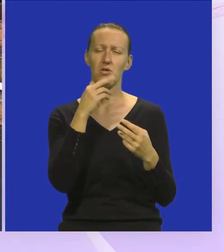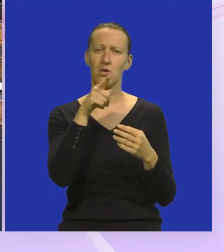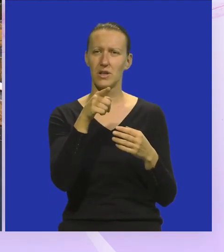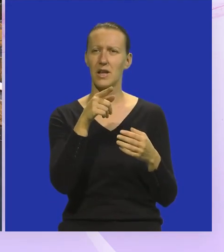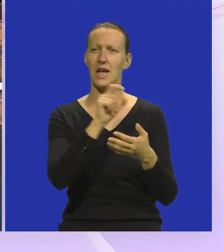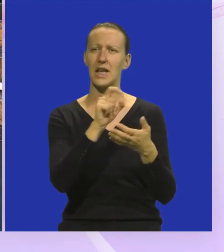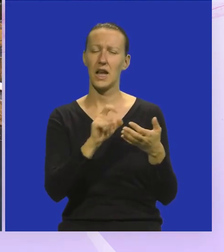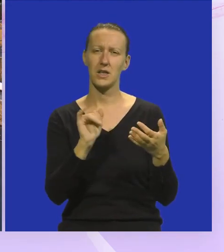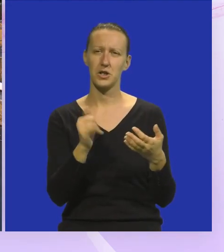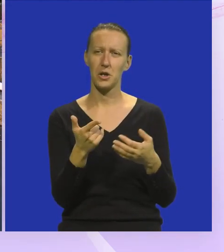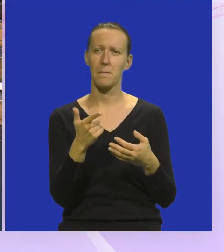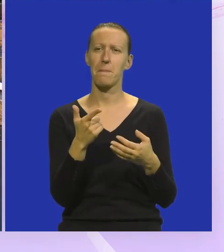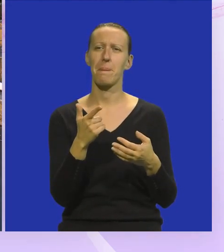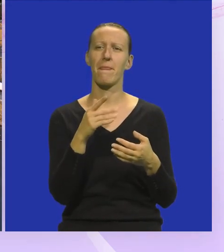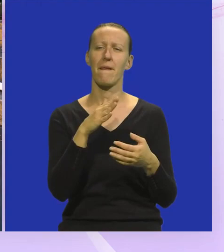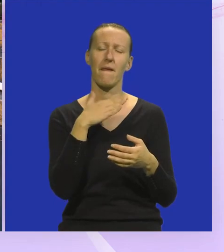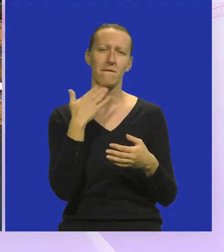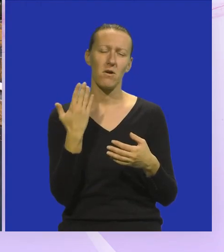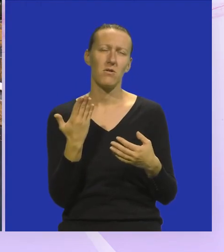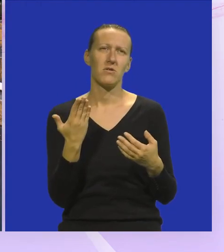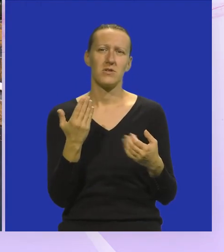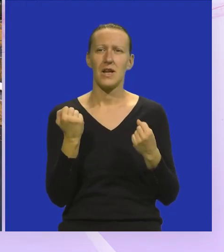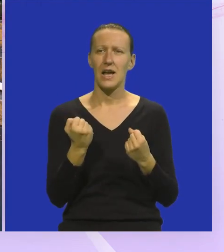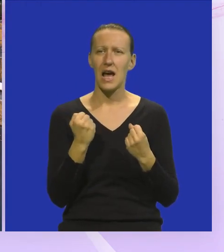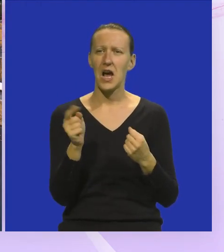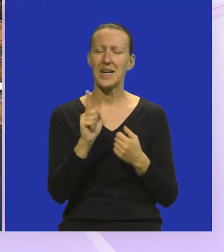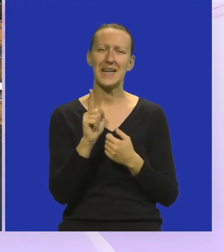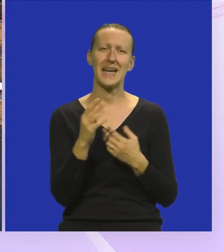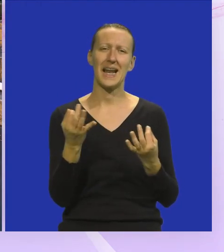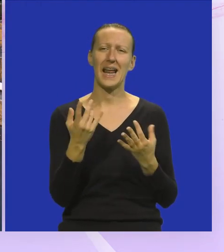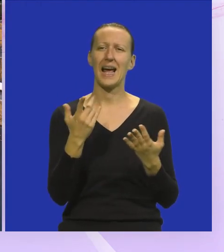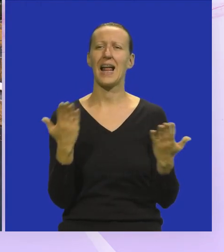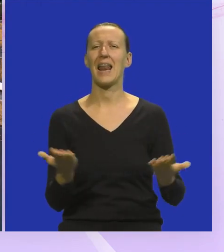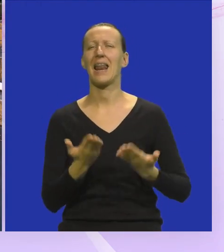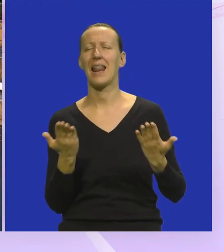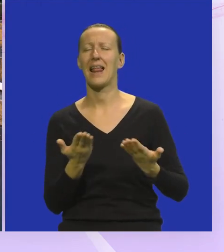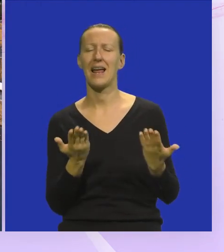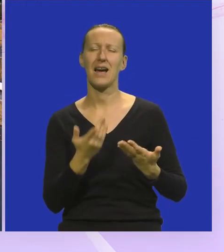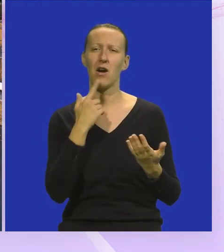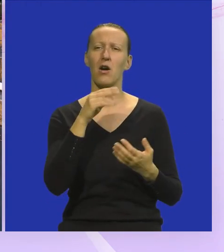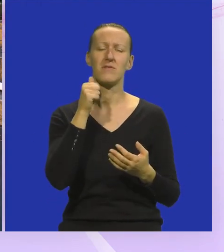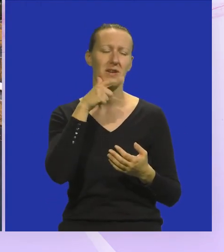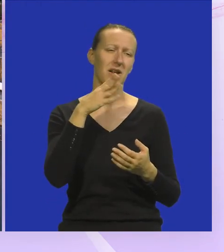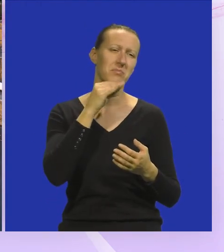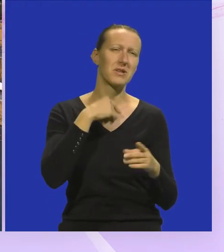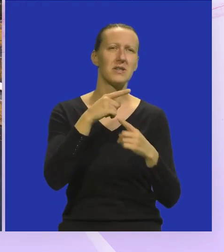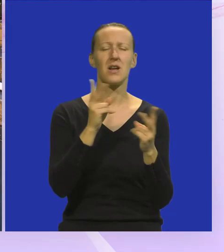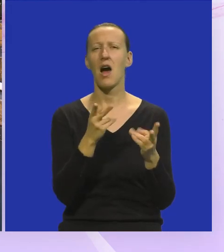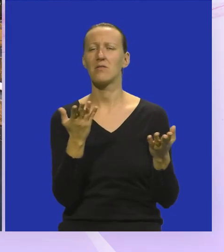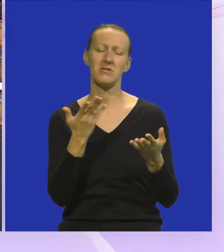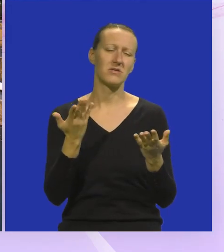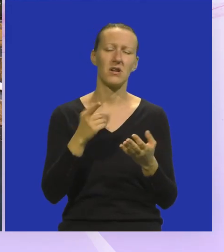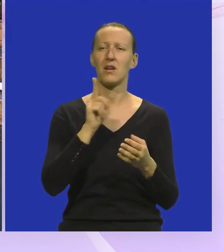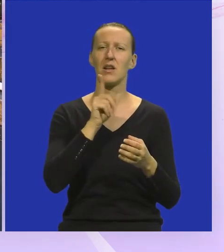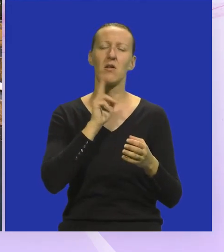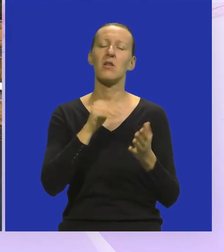stoji za tih riječi je poprilično zapravo jako Nije to nekakva laguna tema u kojoj pričamo svaki dan To je nešto stvarno što